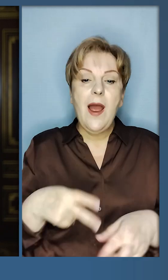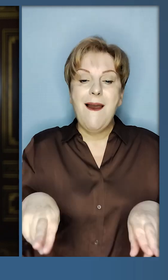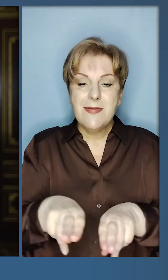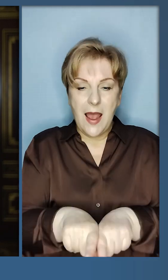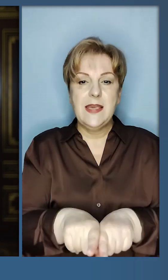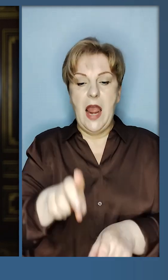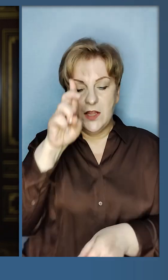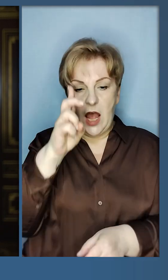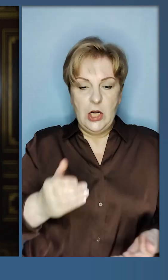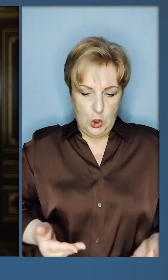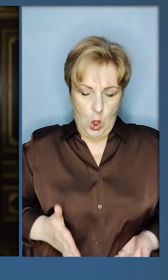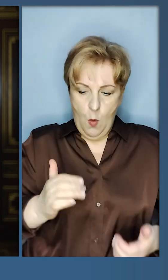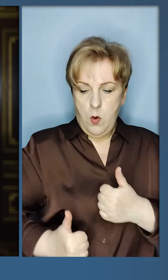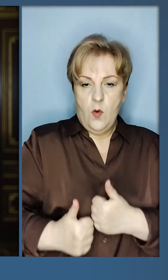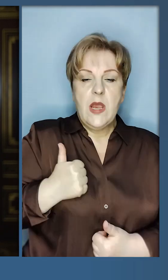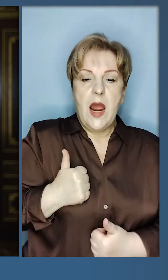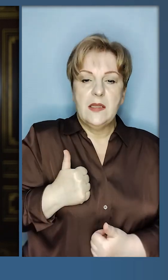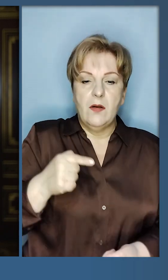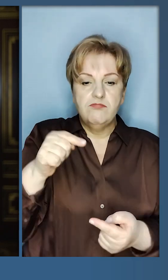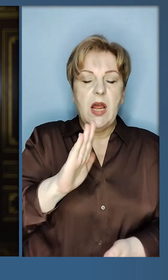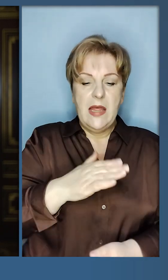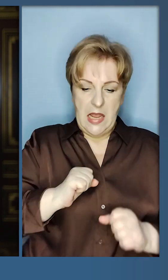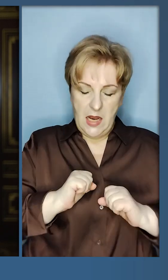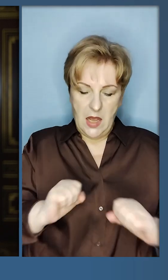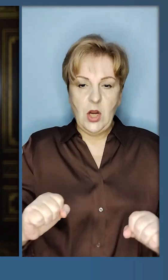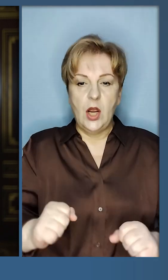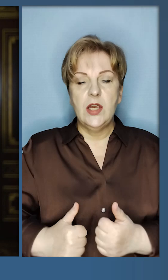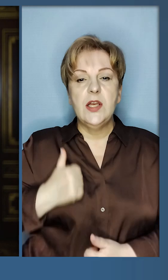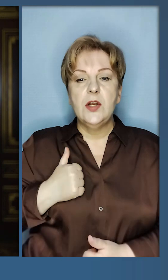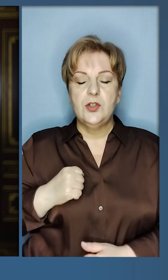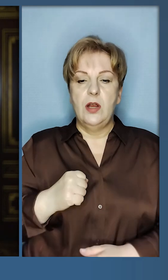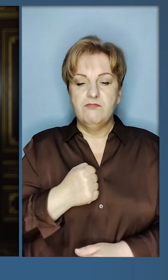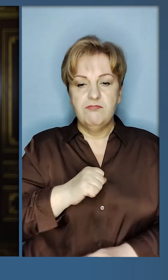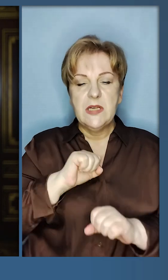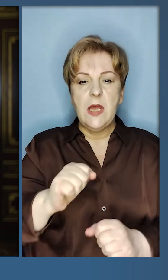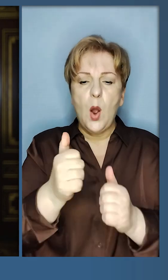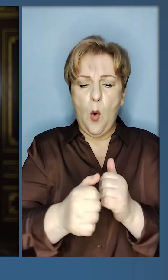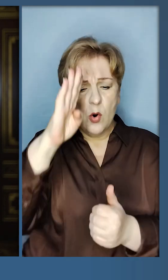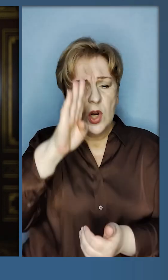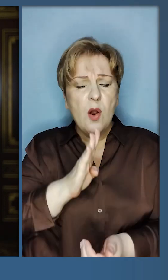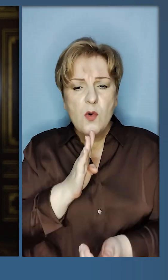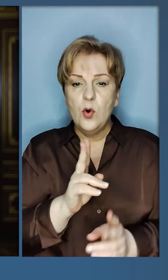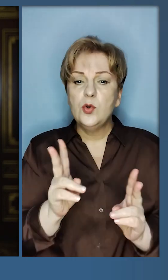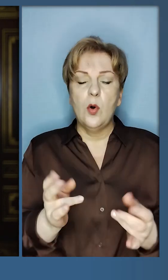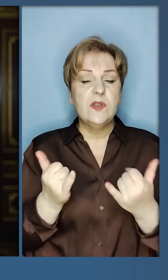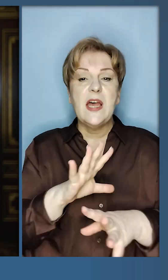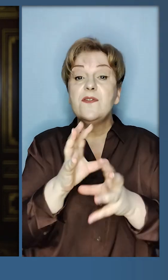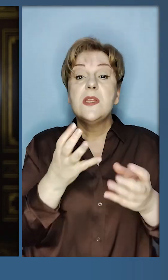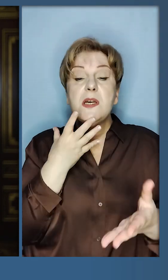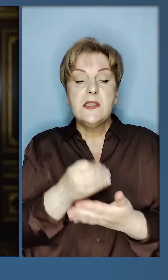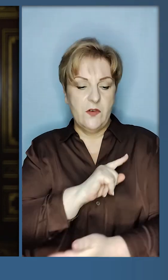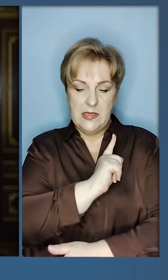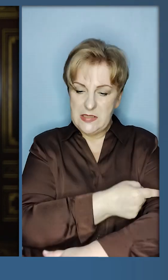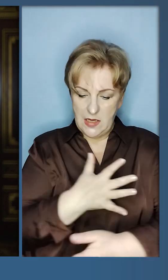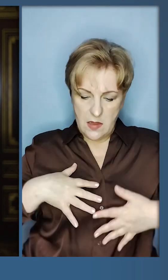державне життя, яке буде гідним наших героїчних захисників. Кожного і кожної, хто зараз всі